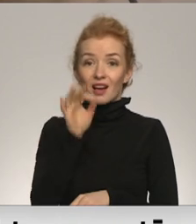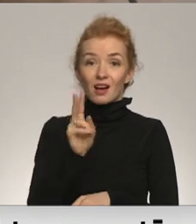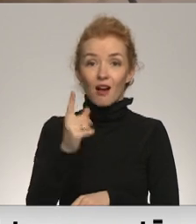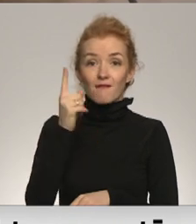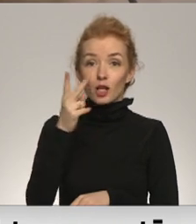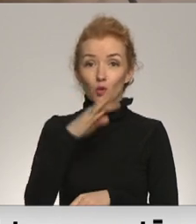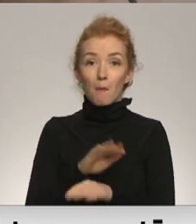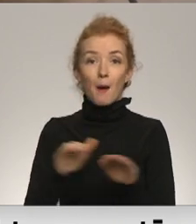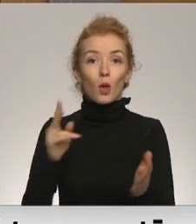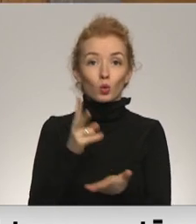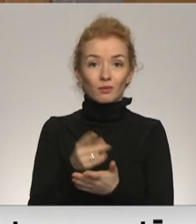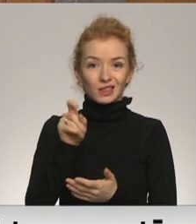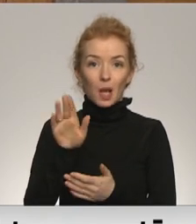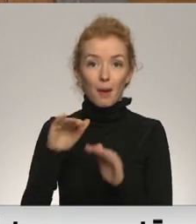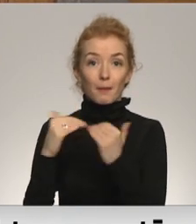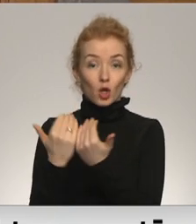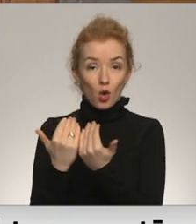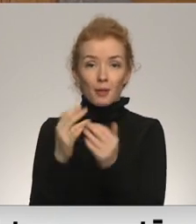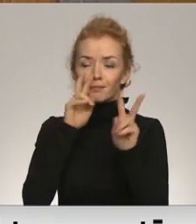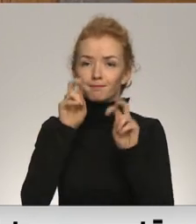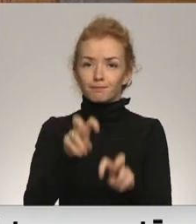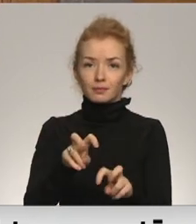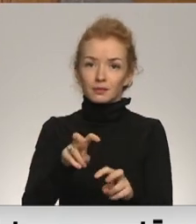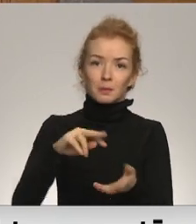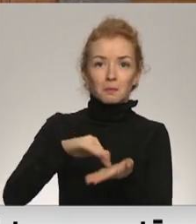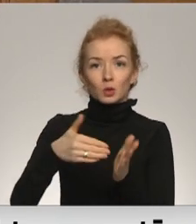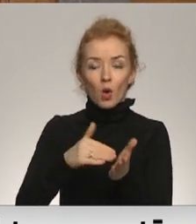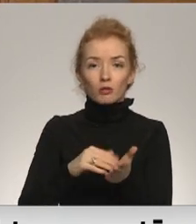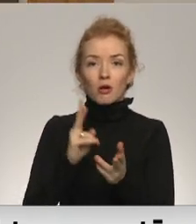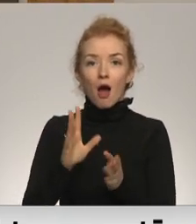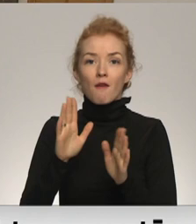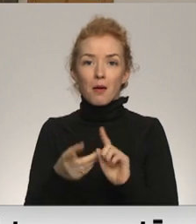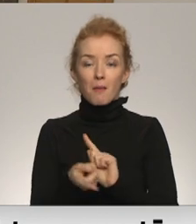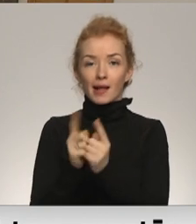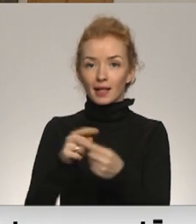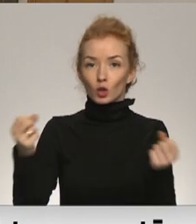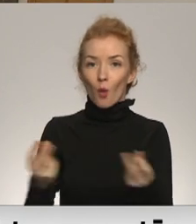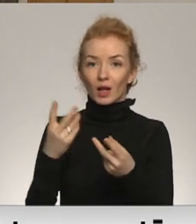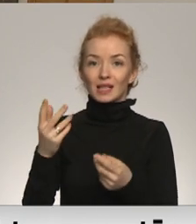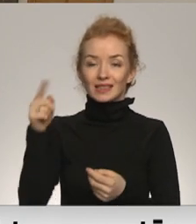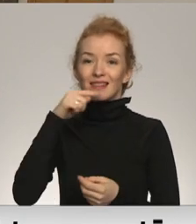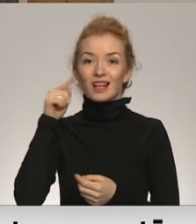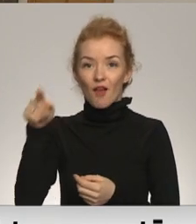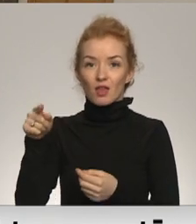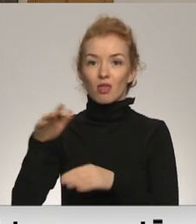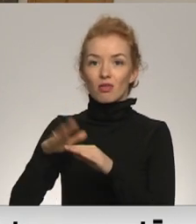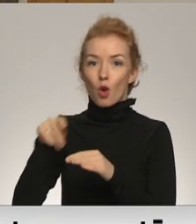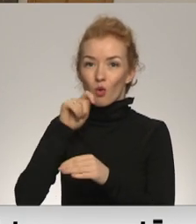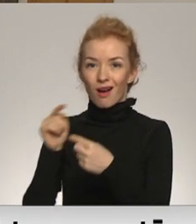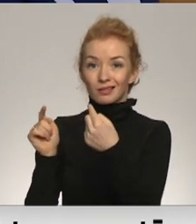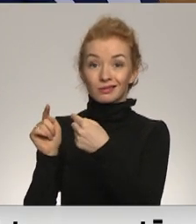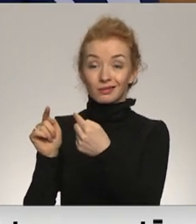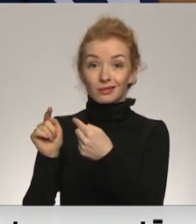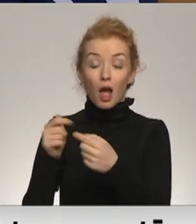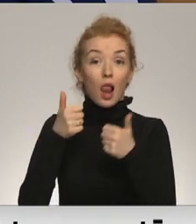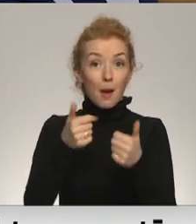biroja pamatu uzdevumiem šobrīd ir analizēts scenārijus, kā varētu attīstīties Krievijas konflikts ar ietumiem Ukraines dēļ. Labā ziņa esot,